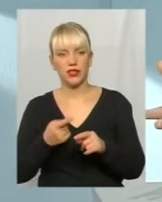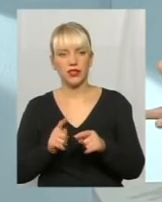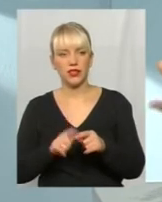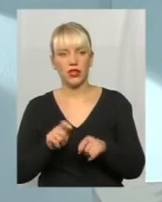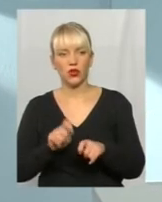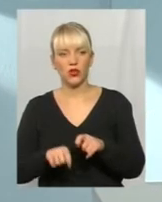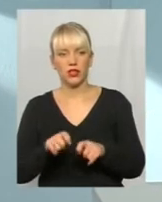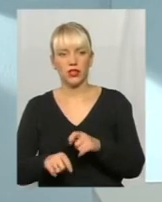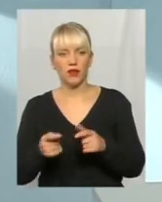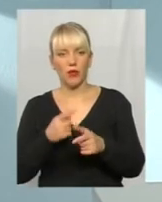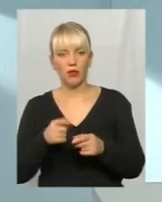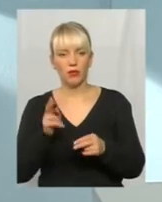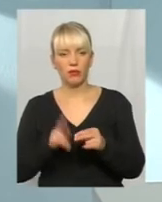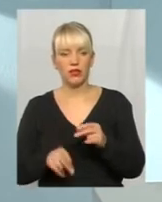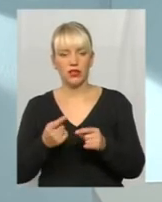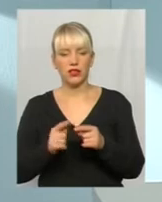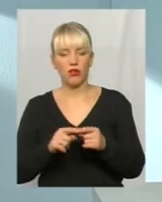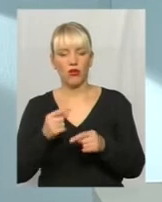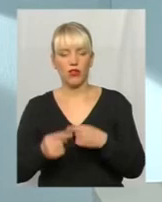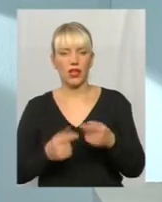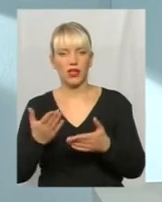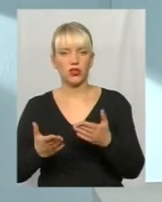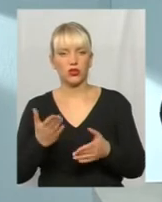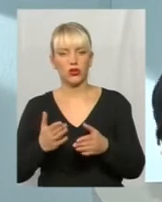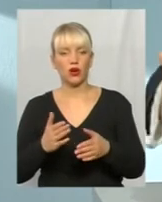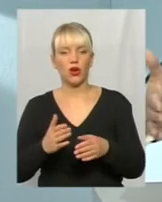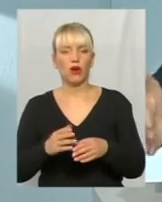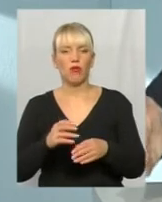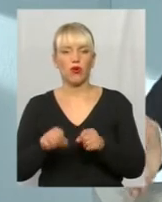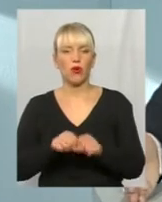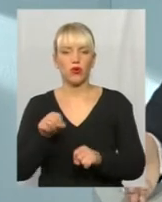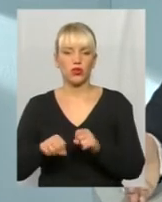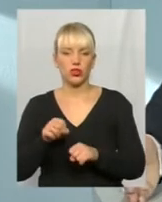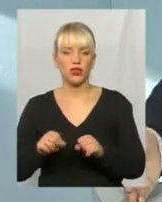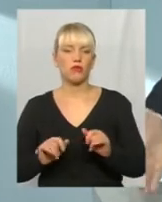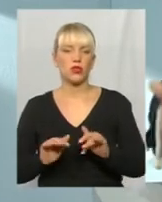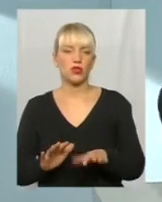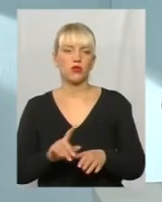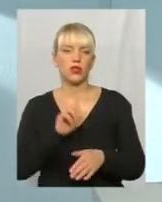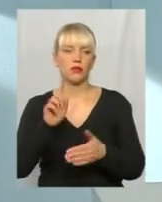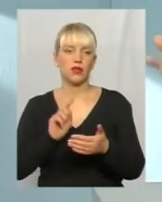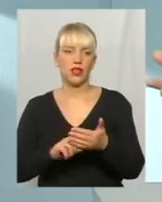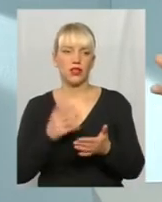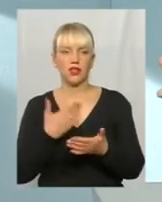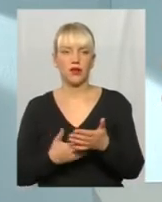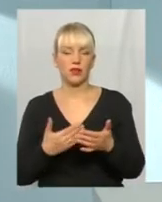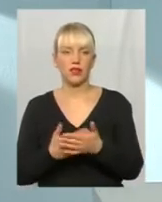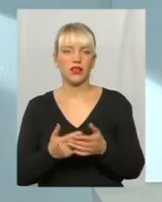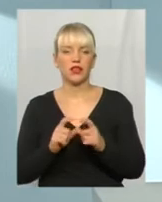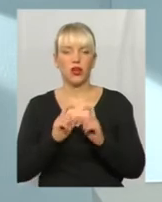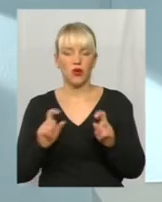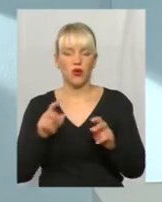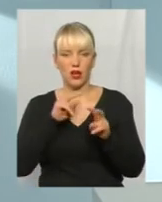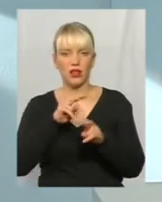припинити його наслідки, якщо порушені процедурні питання. Якщо, наприклад, орган нагляду